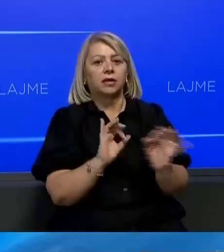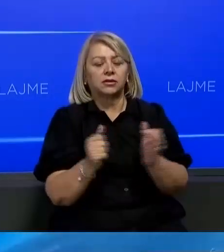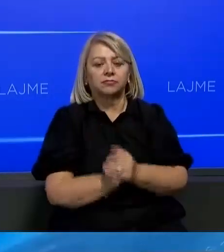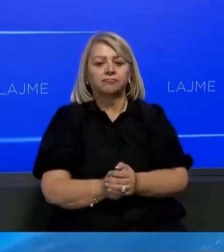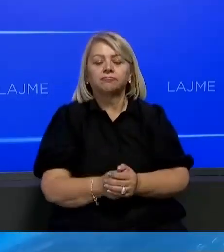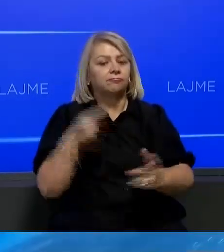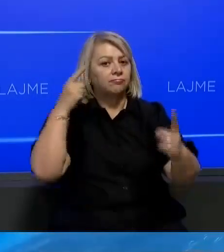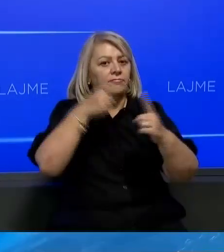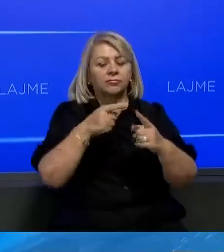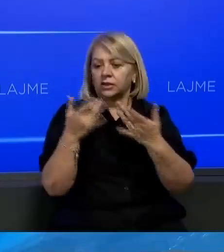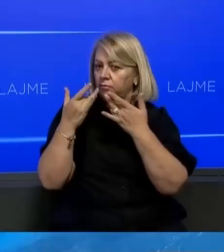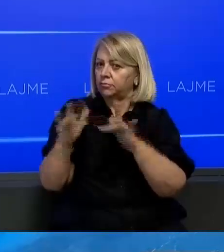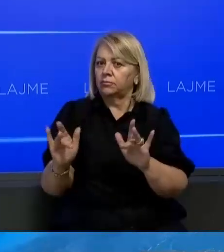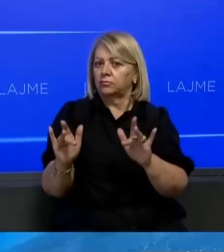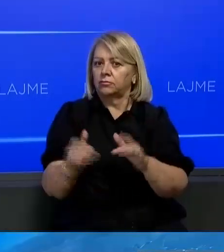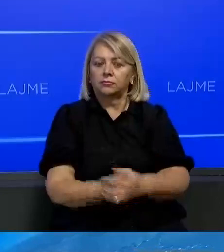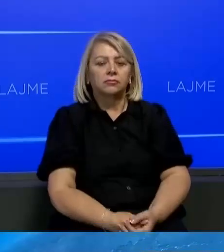synimin e ti për të dhënë dorheqen.